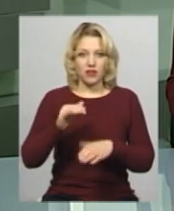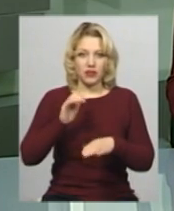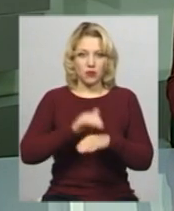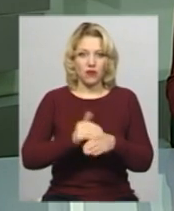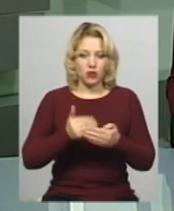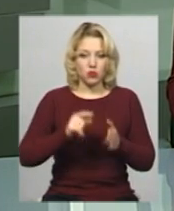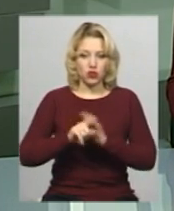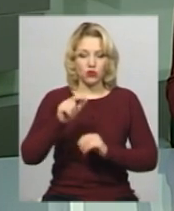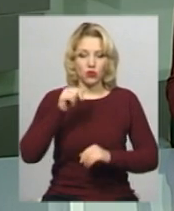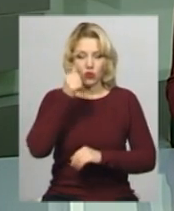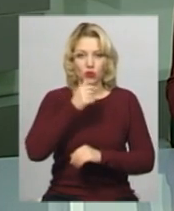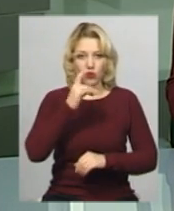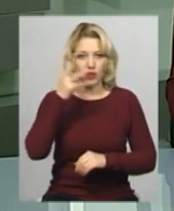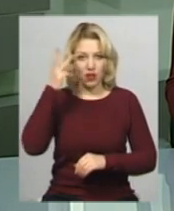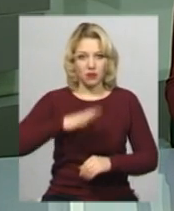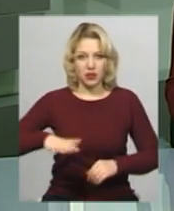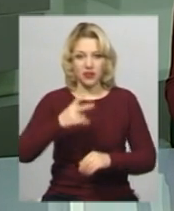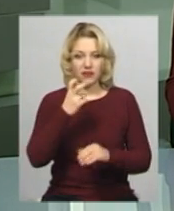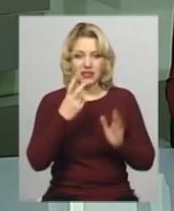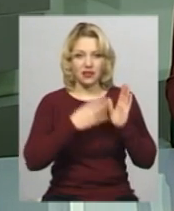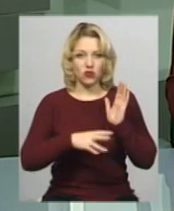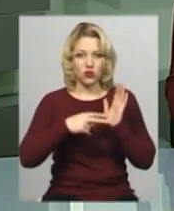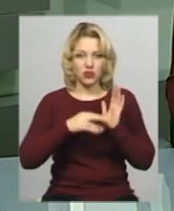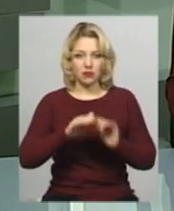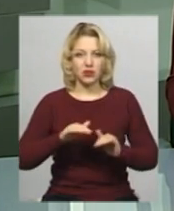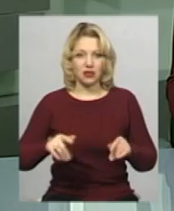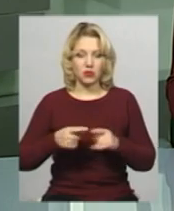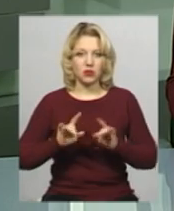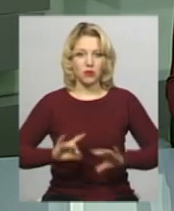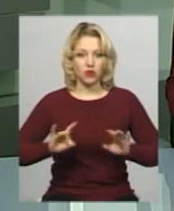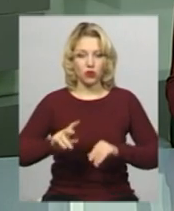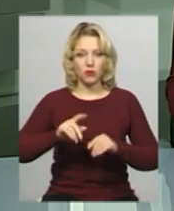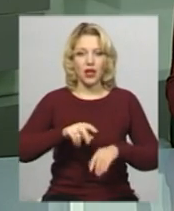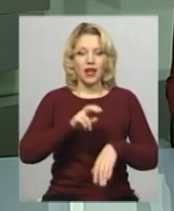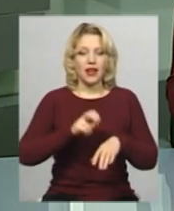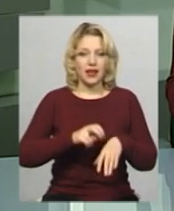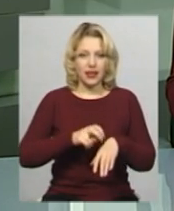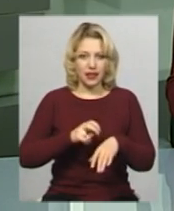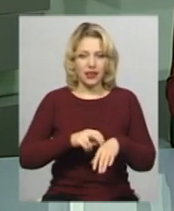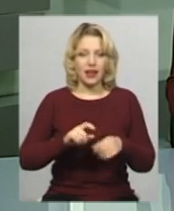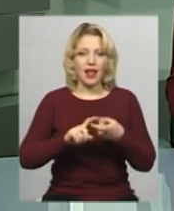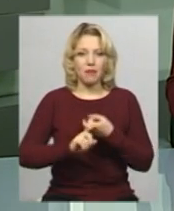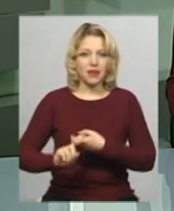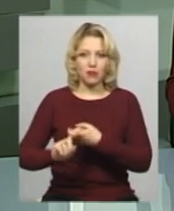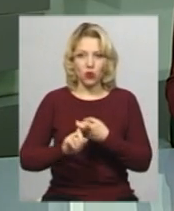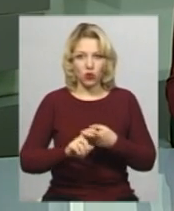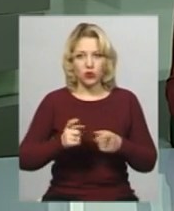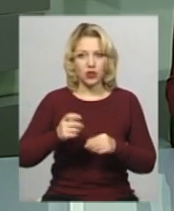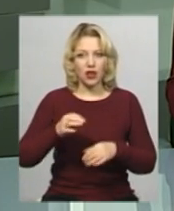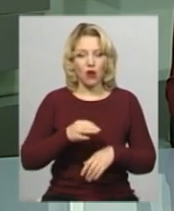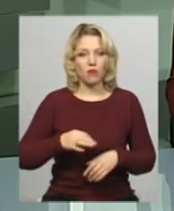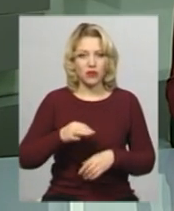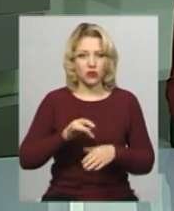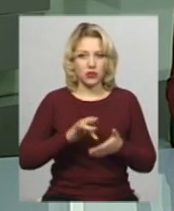початку року на Хмельниччині. Серед них 297 дітей. Про це повідомила лікар-епідеміолог Хмельницького обласного лабораторного центру